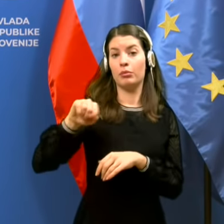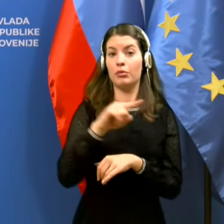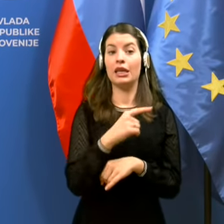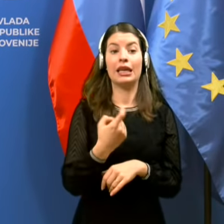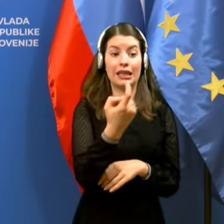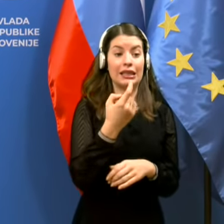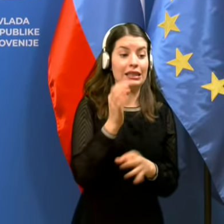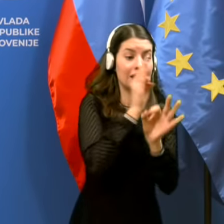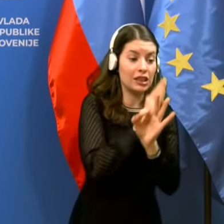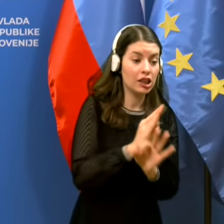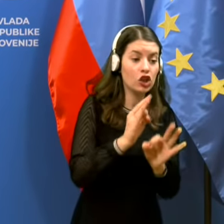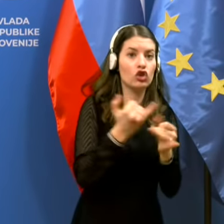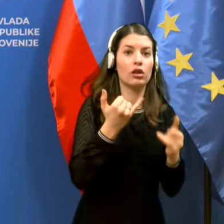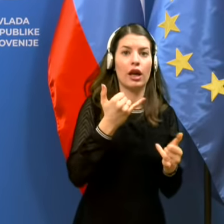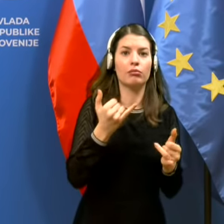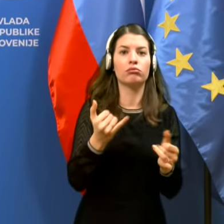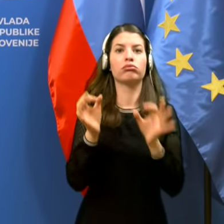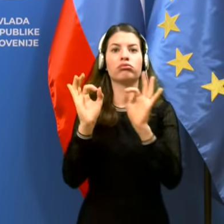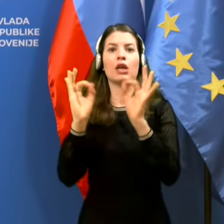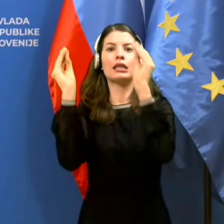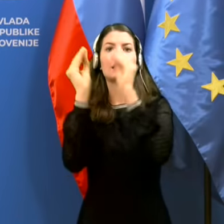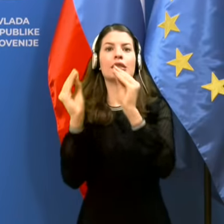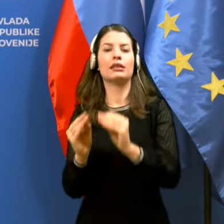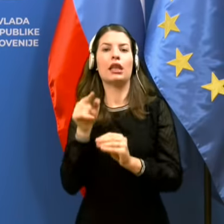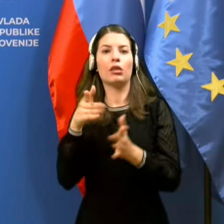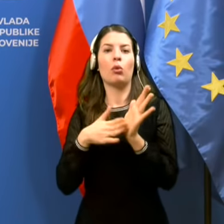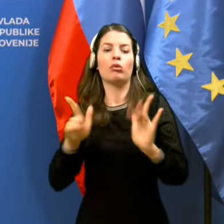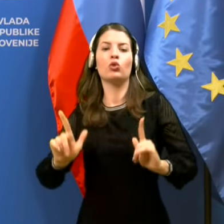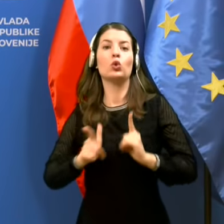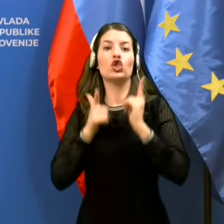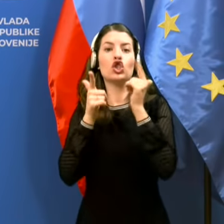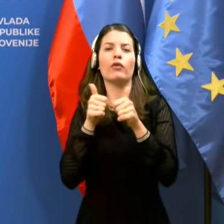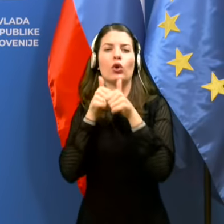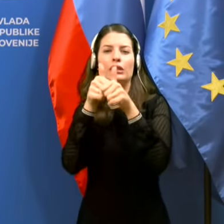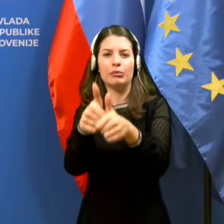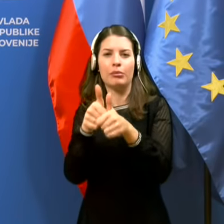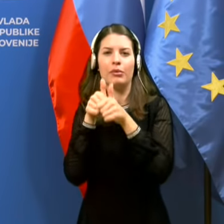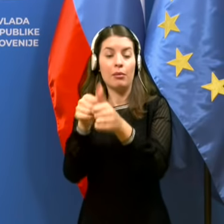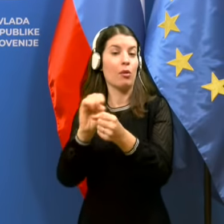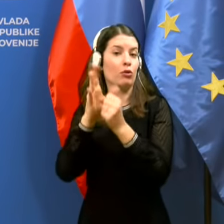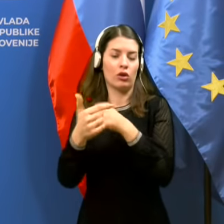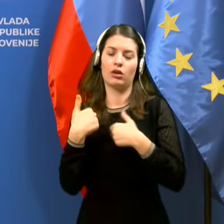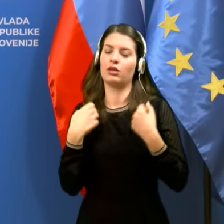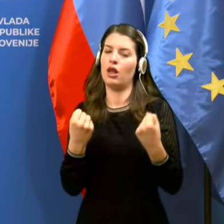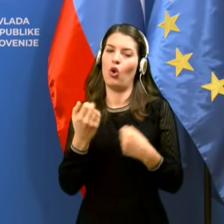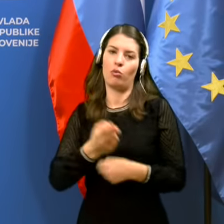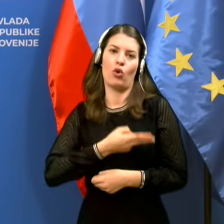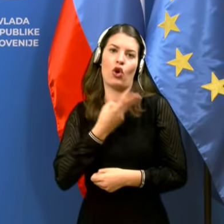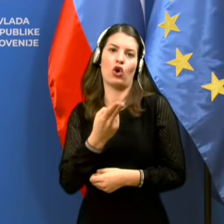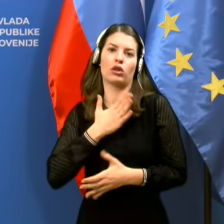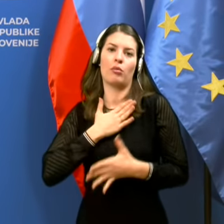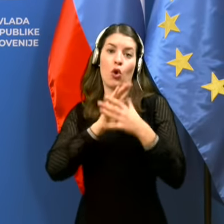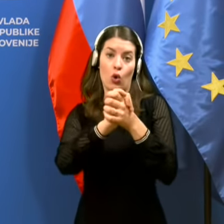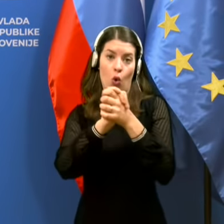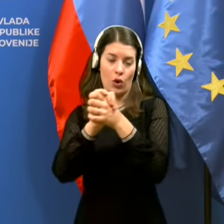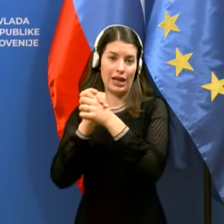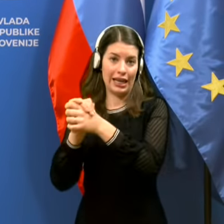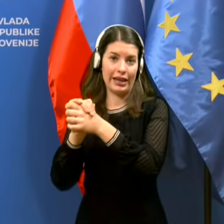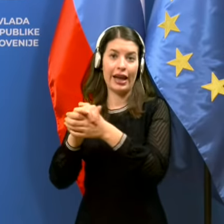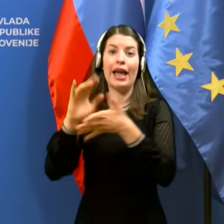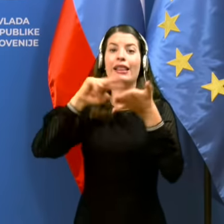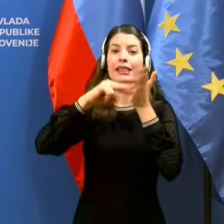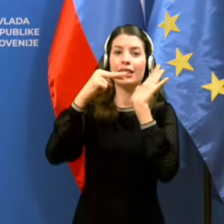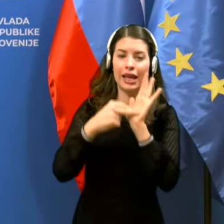iz nule digitalen sistem praktično živega spremljanja COVID-a. sem izjemno ponosen na moje kolege, IT-službo